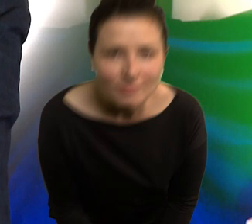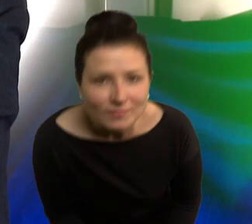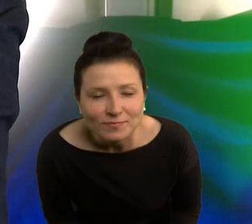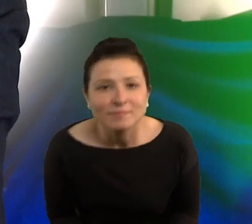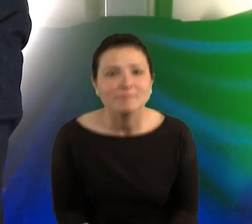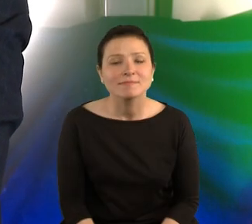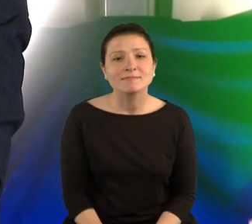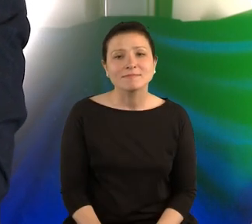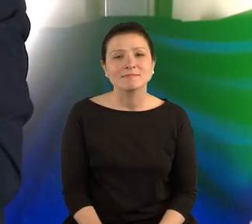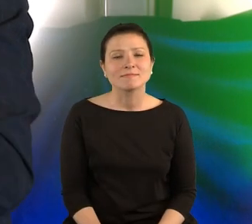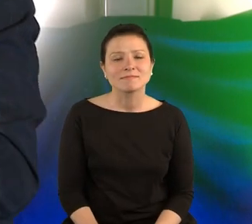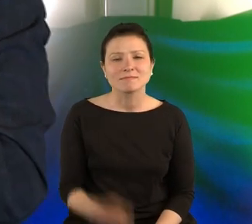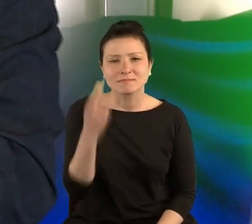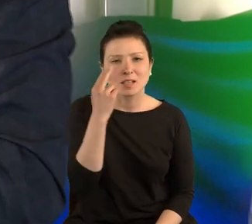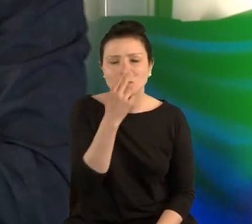jak wygląda ślepota?